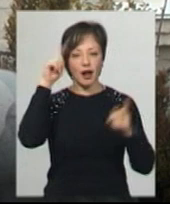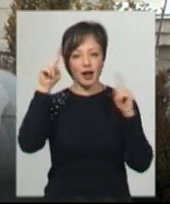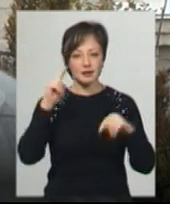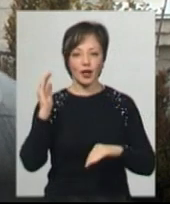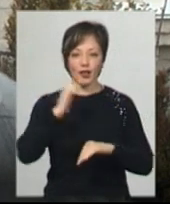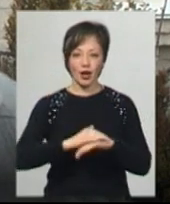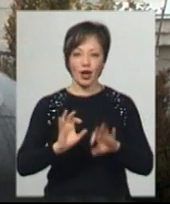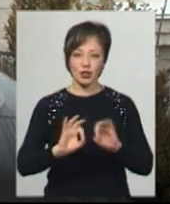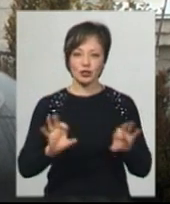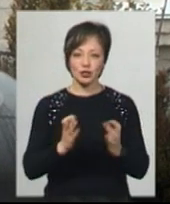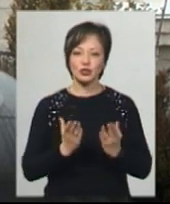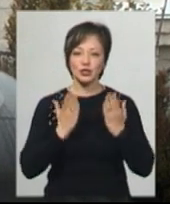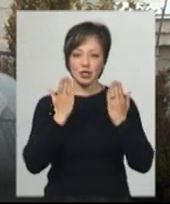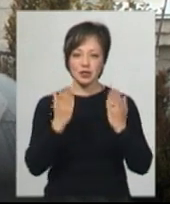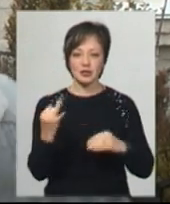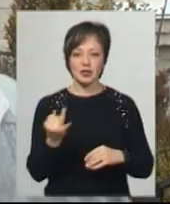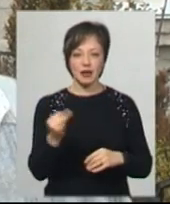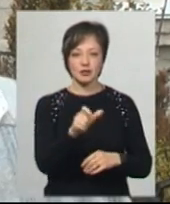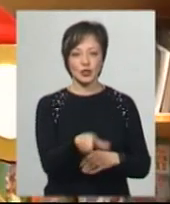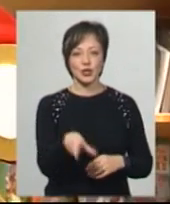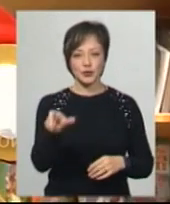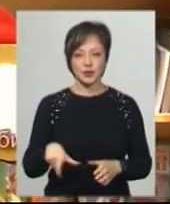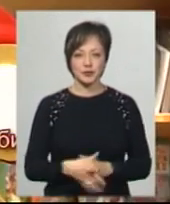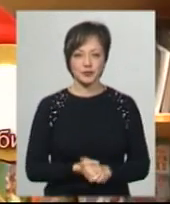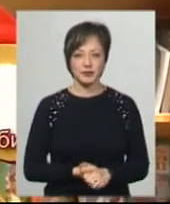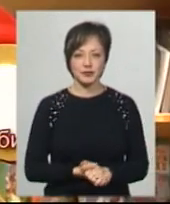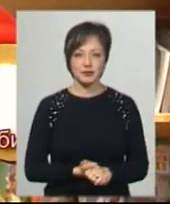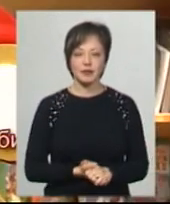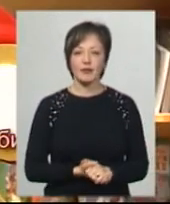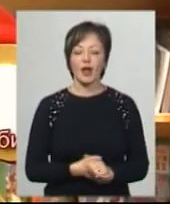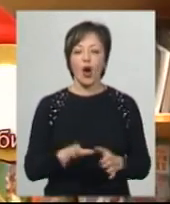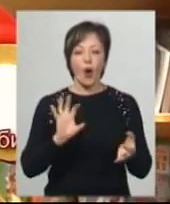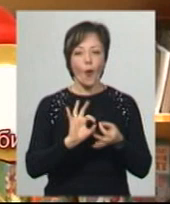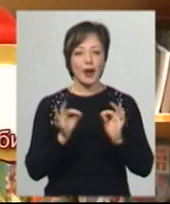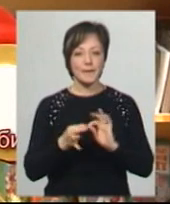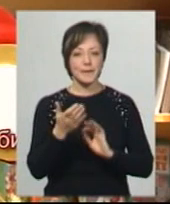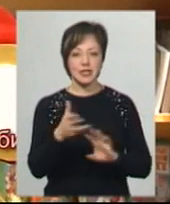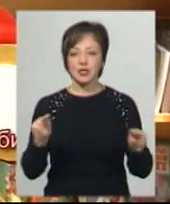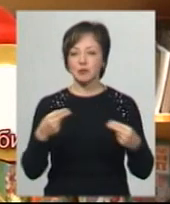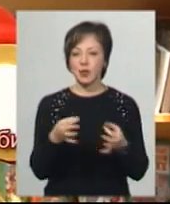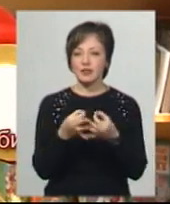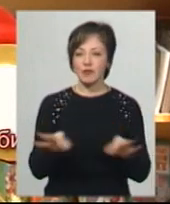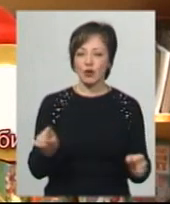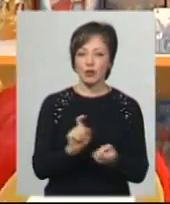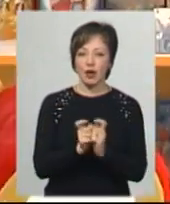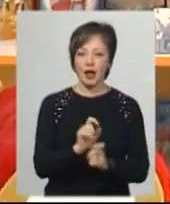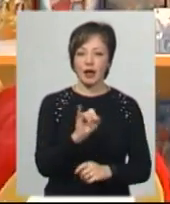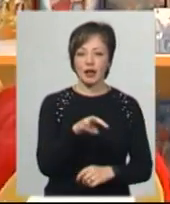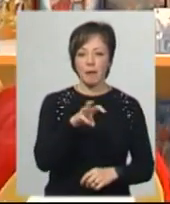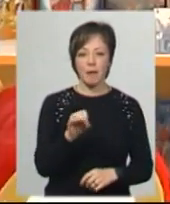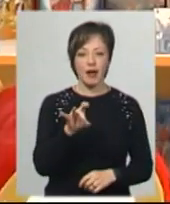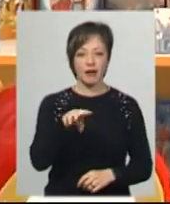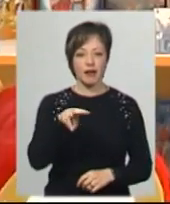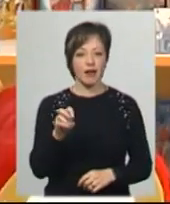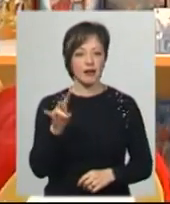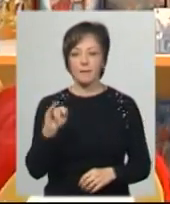на ніч і читатимуть казки цікаві особистості. Серед них – олімпійська чемпіонка звільної боротьби Ірина Мерлені. Каже, це